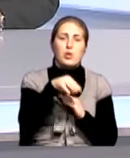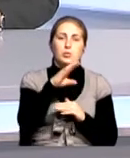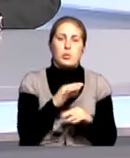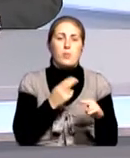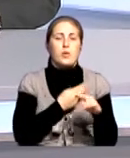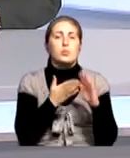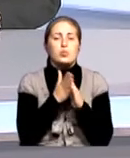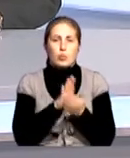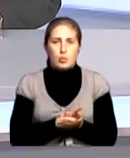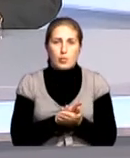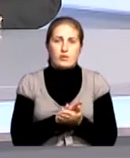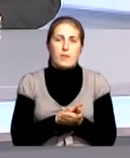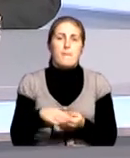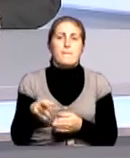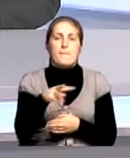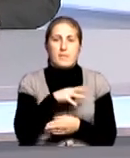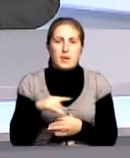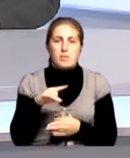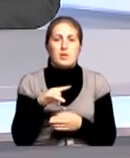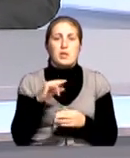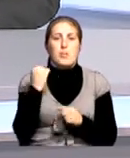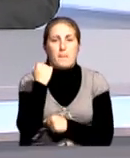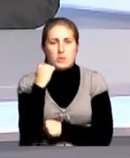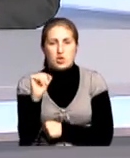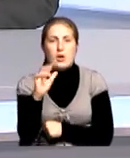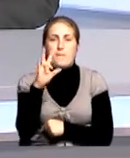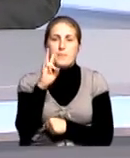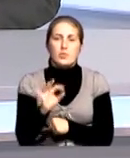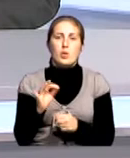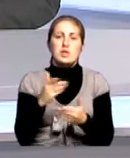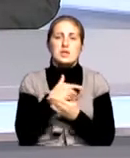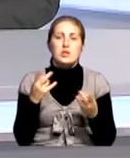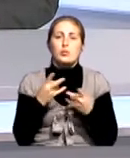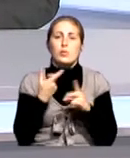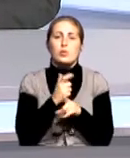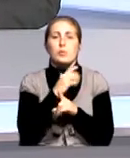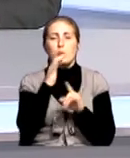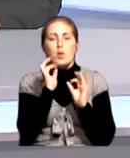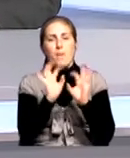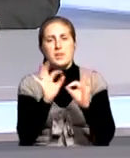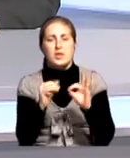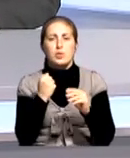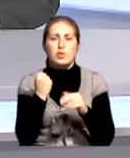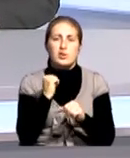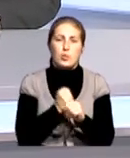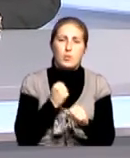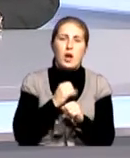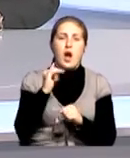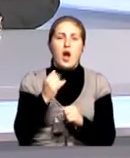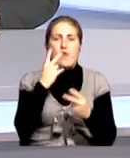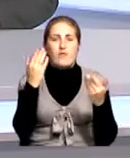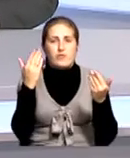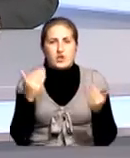безусловно, мы превалируем и побеждаем, хотя здесь многое нужно объяснять и дорабатывать. Если говорить о внешней